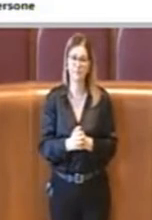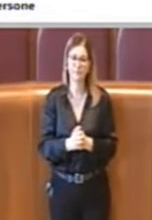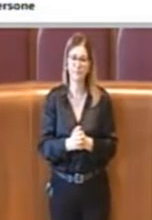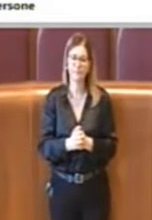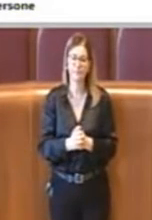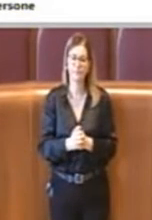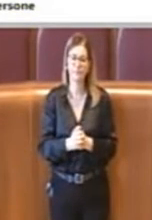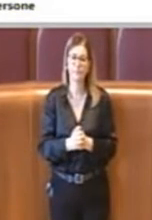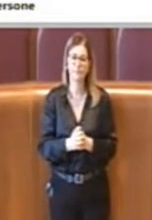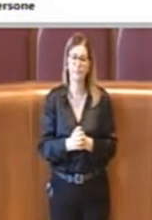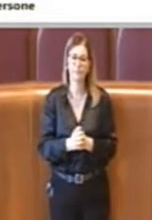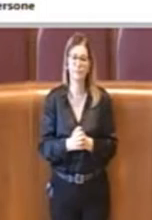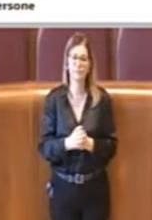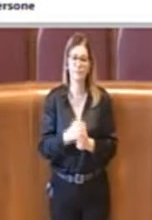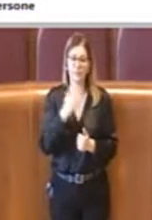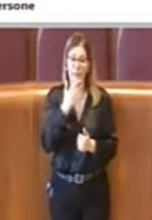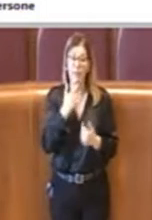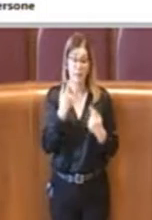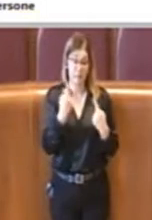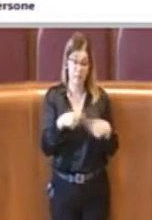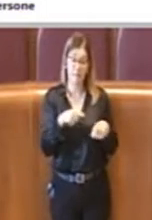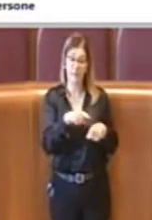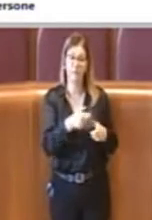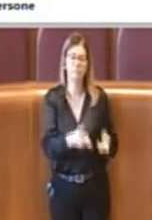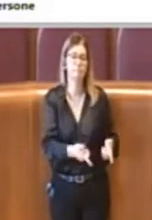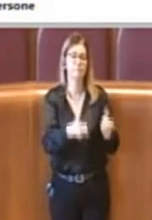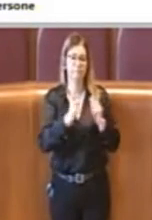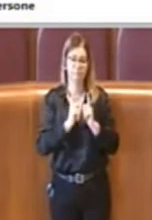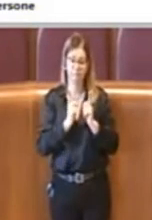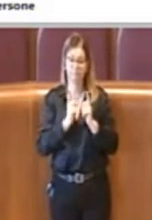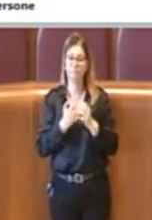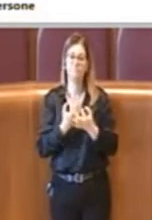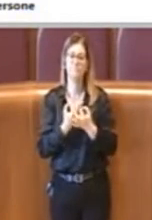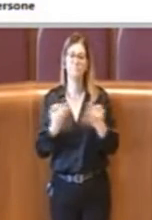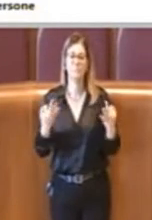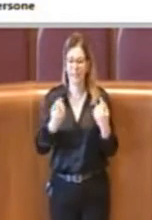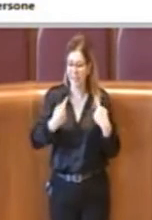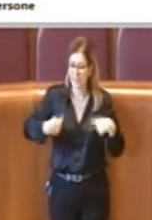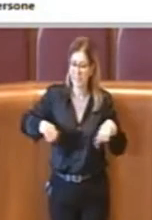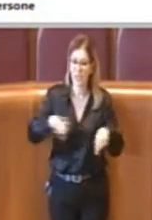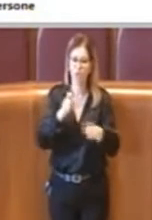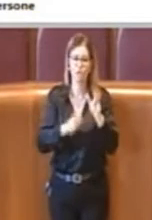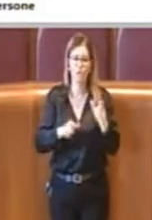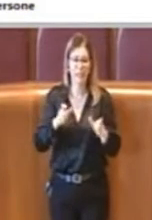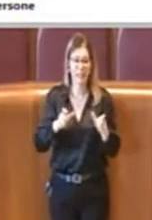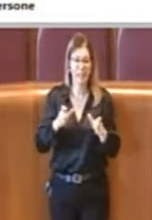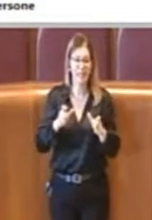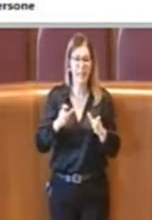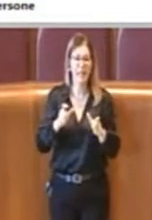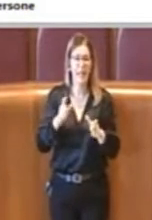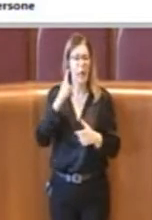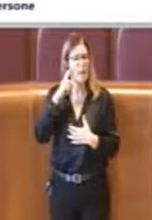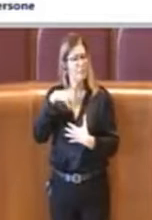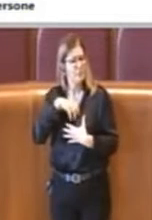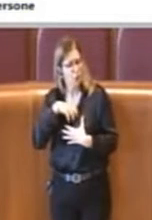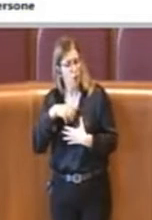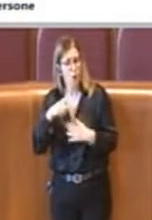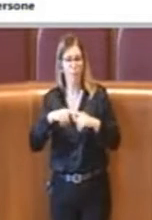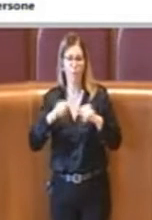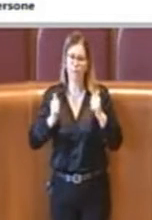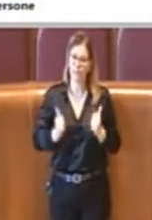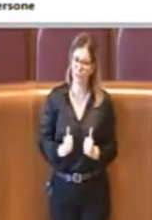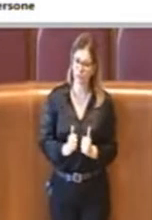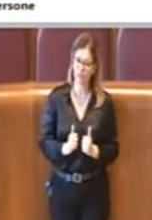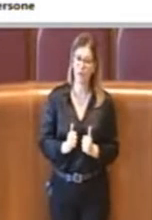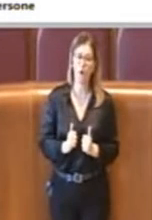rappresentino un presidio fondamentale per il benessere psicofisico. Infatti potremmo assimilarlo al